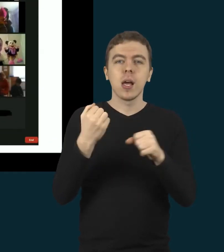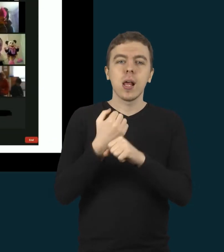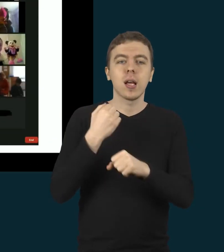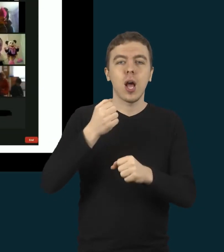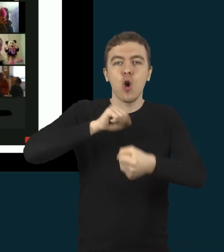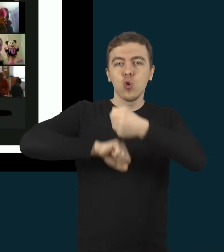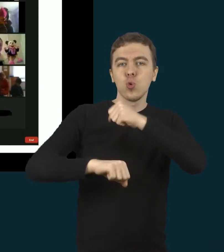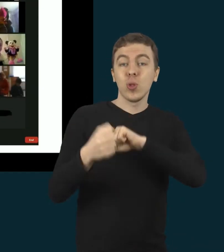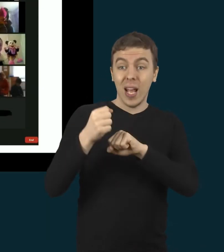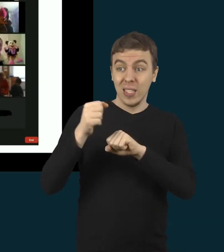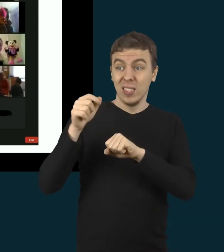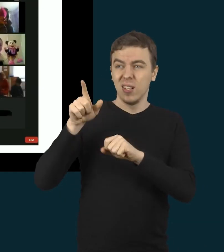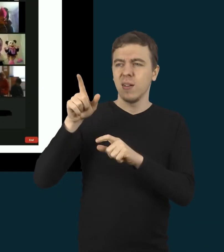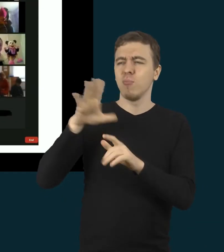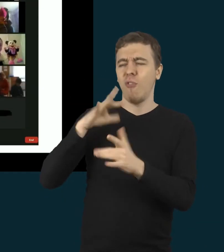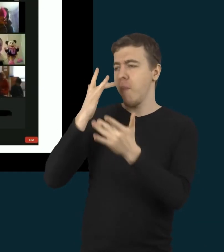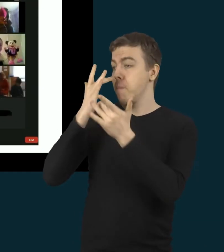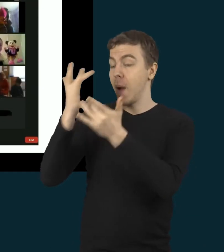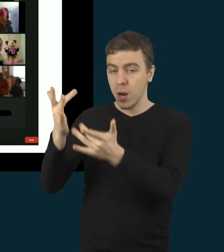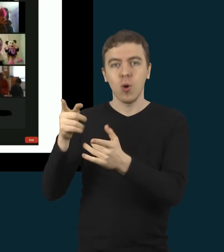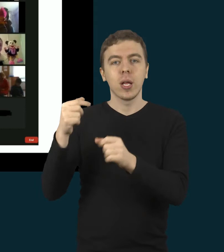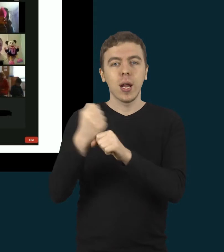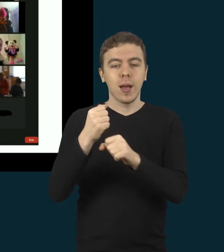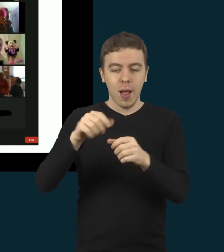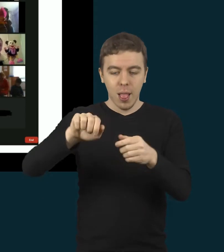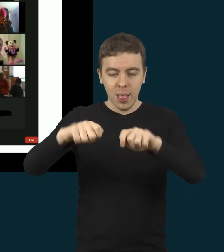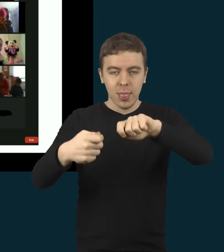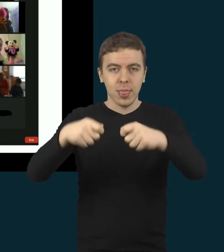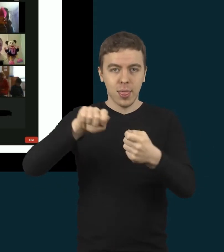judesis, kuriuos rodė specialistą.